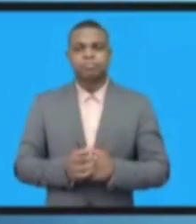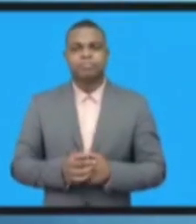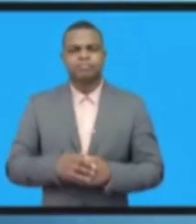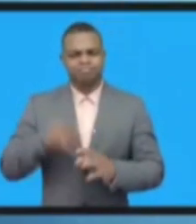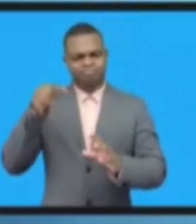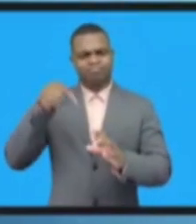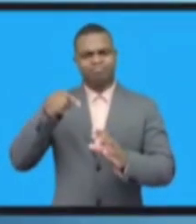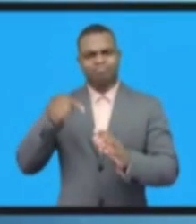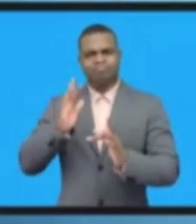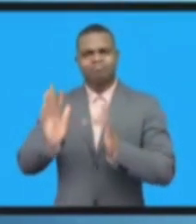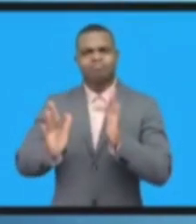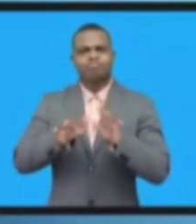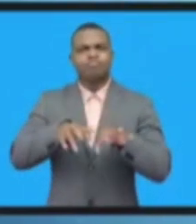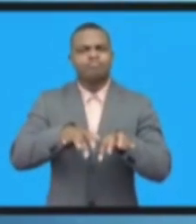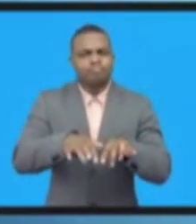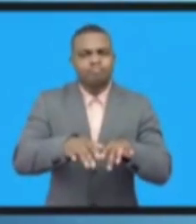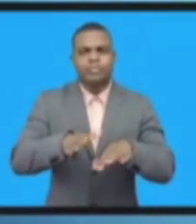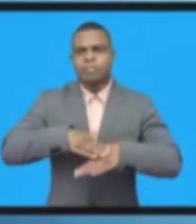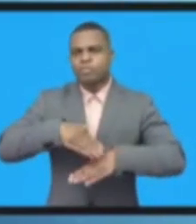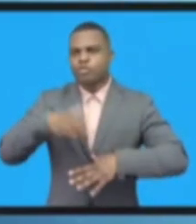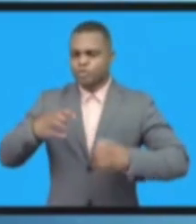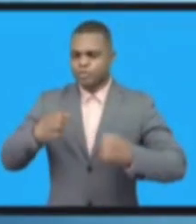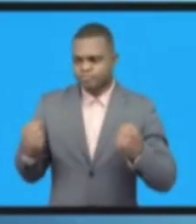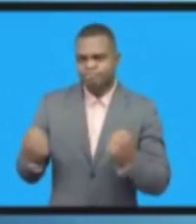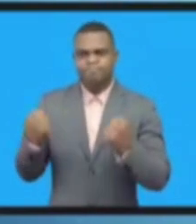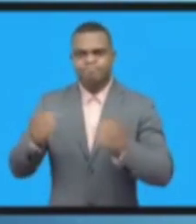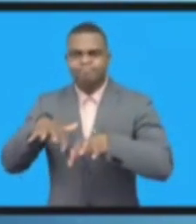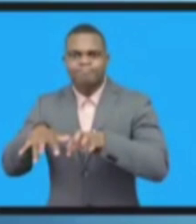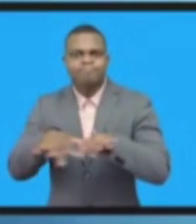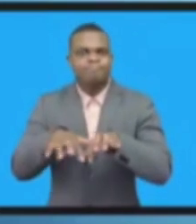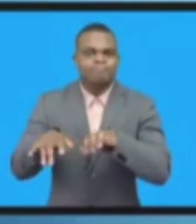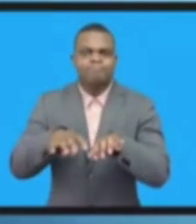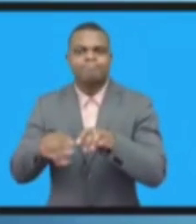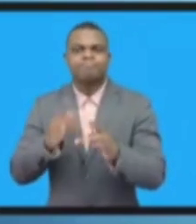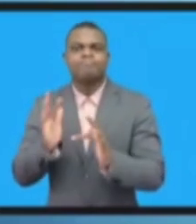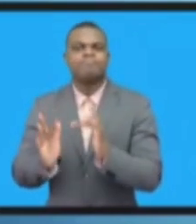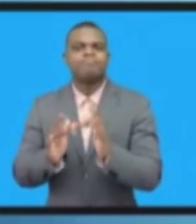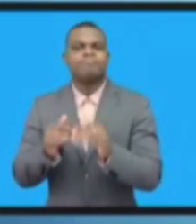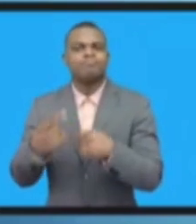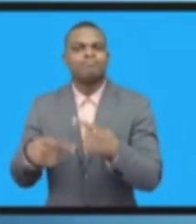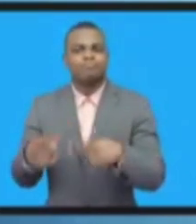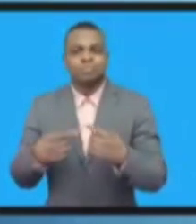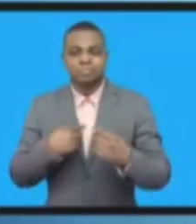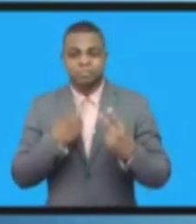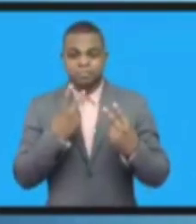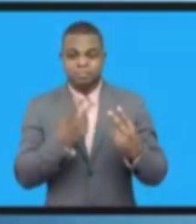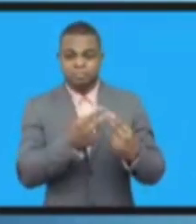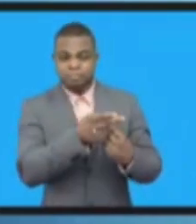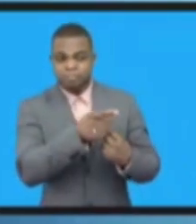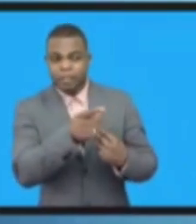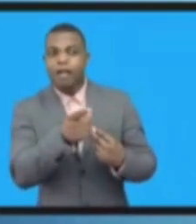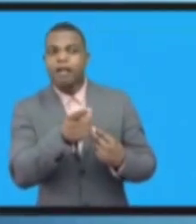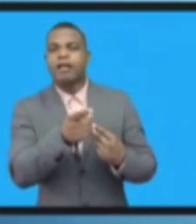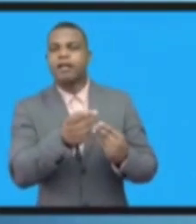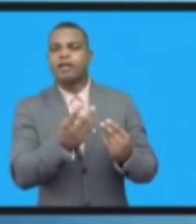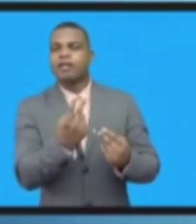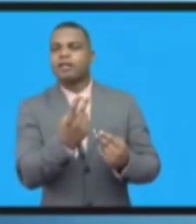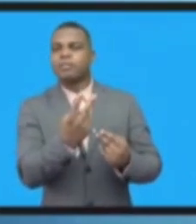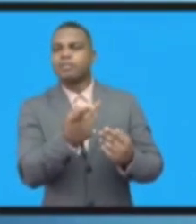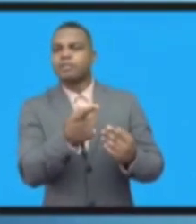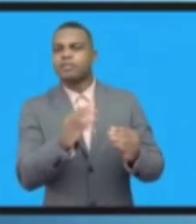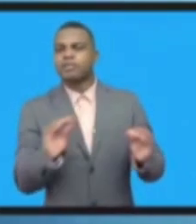Можете поднять руки все, кто причисляет себя к молодежи. Также я бы хотела поблагодарить